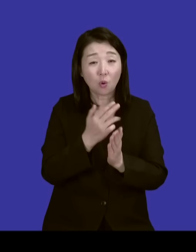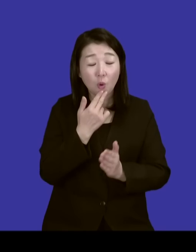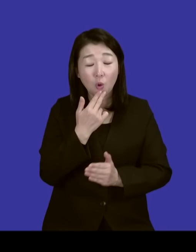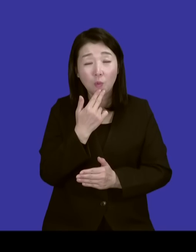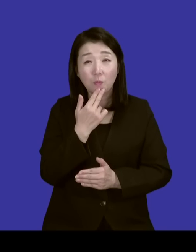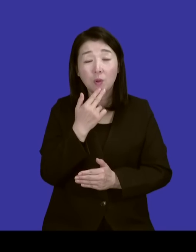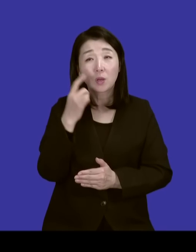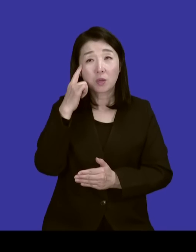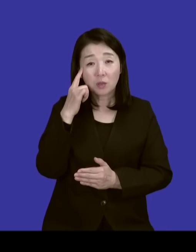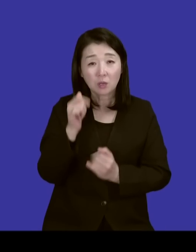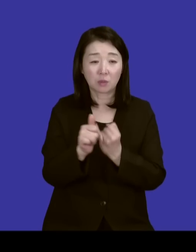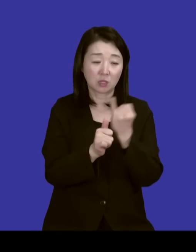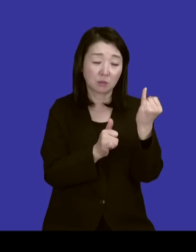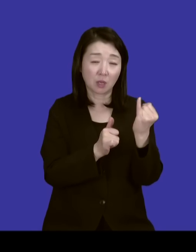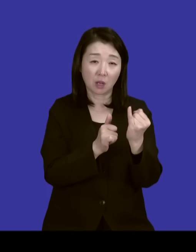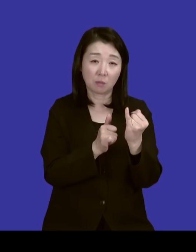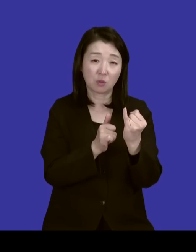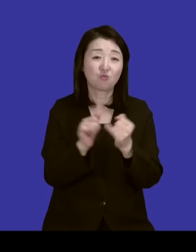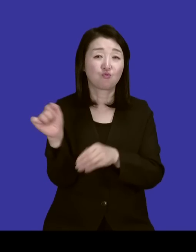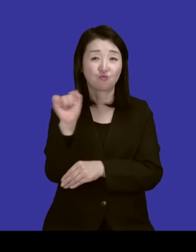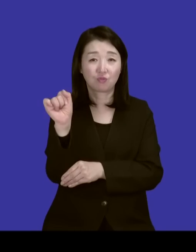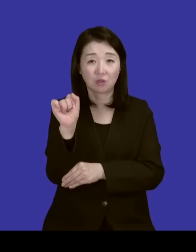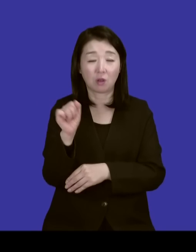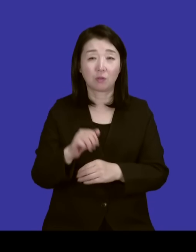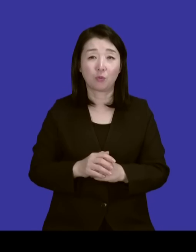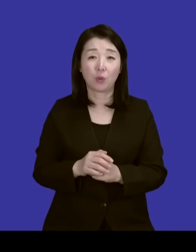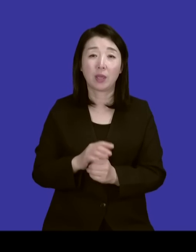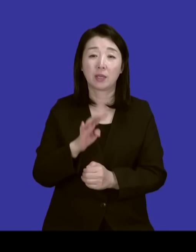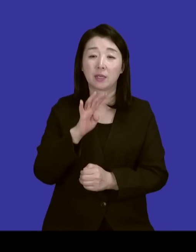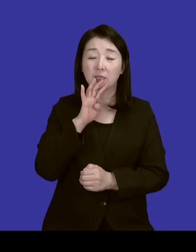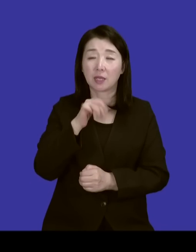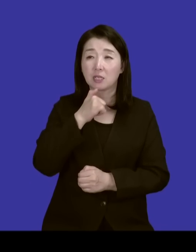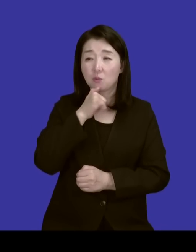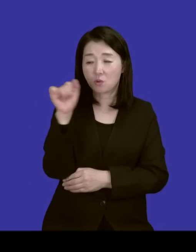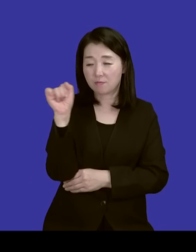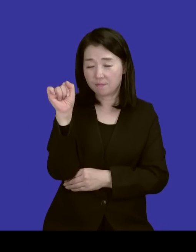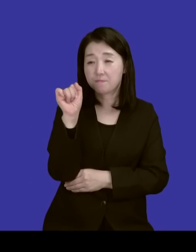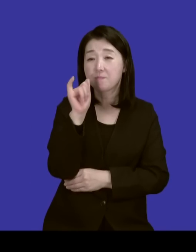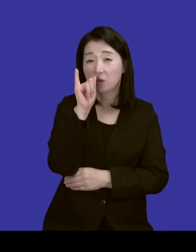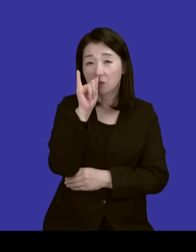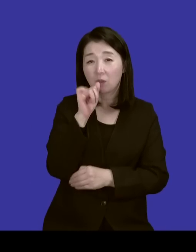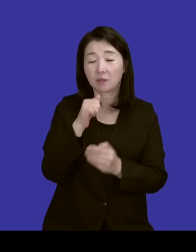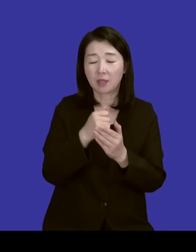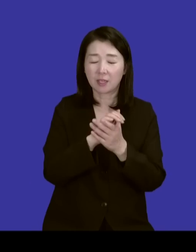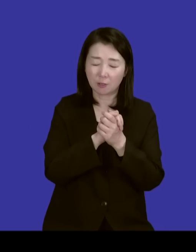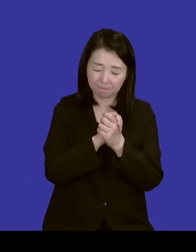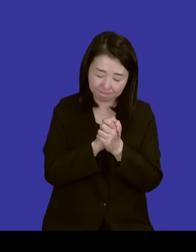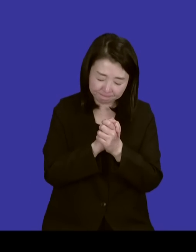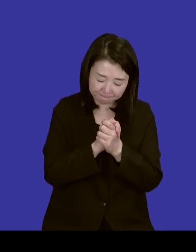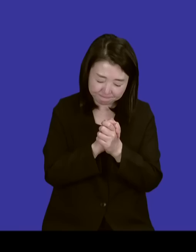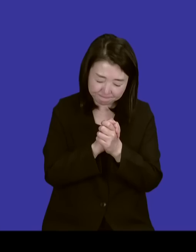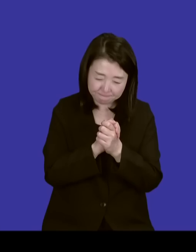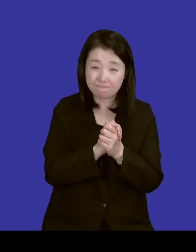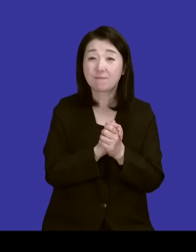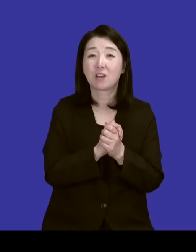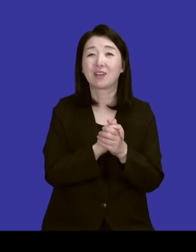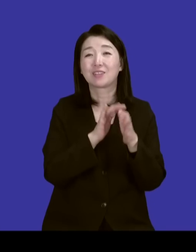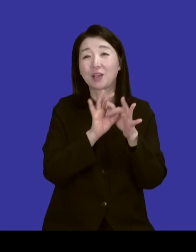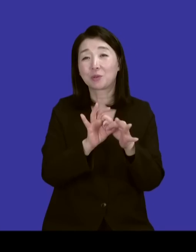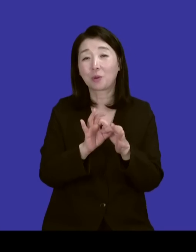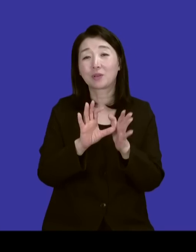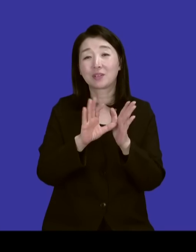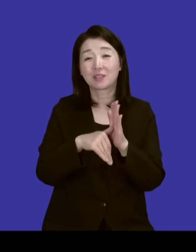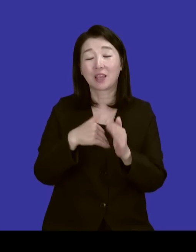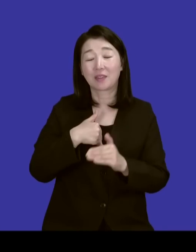그럼 집사람이 운전해요. 토너터 같은데 한 4, 50분 달리니까 그럼 4, 50분 옆에서 기도하는 거예요. 그냥 그걸 해야 제가